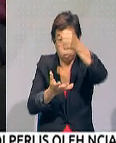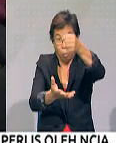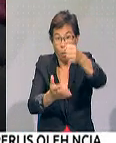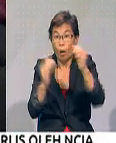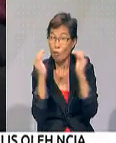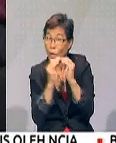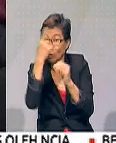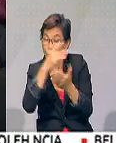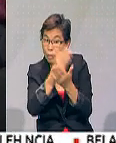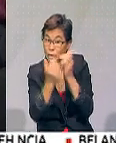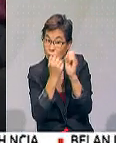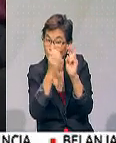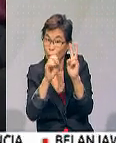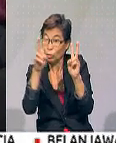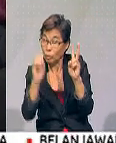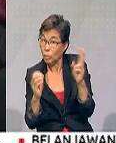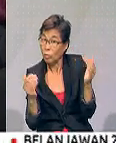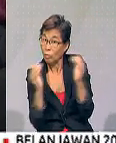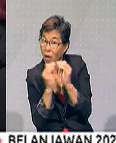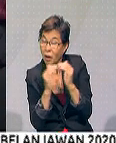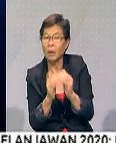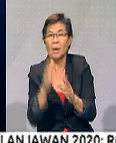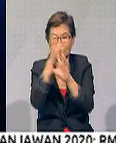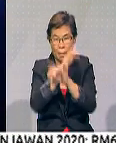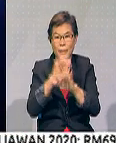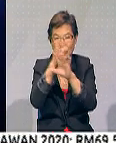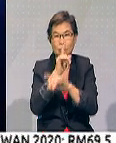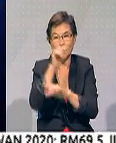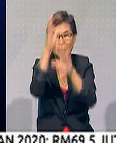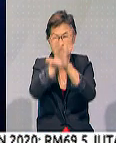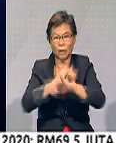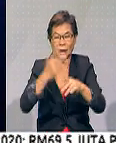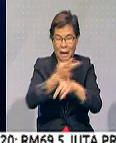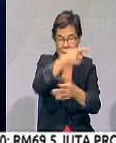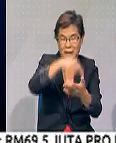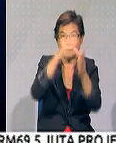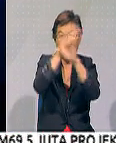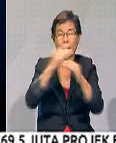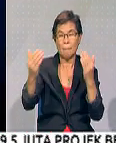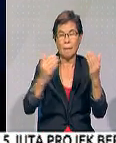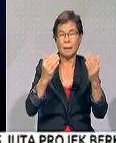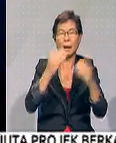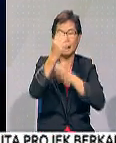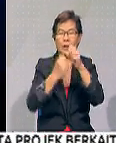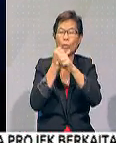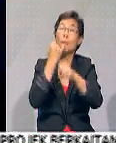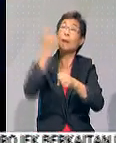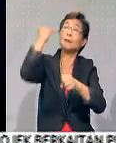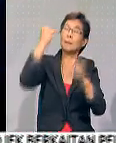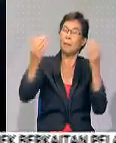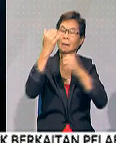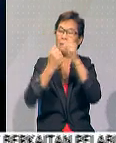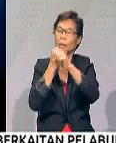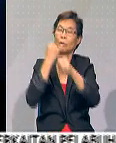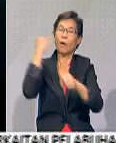bajet 2020 pada hari ini? Daripada pandangan saya, memang Sarawak ini adalah pada kali ini, kalau dibandingkan dengan Malaysia, kan tahun lepas, dia